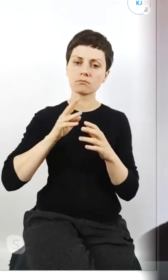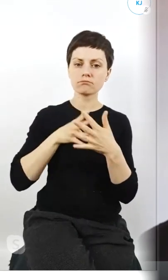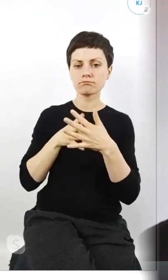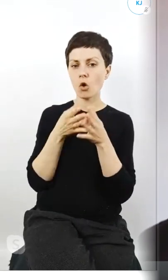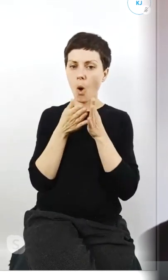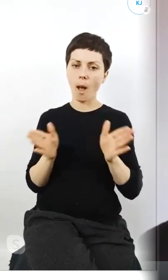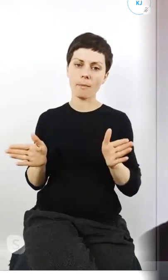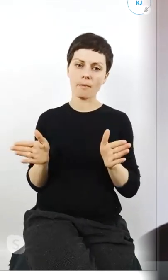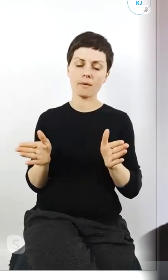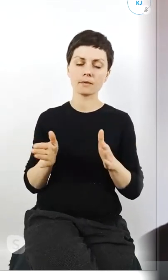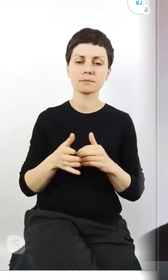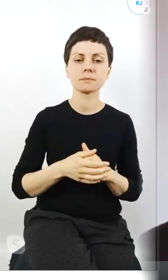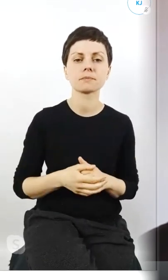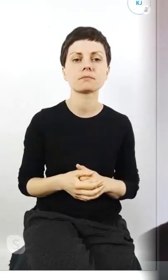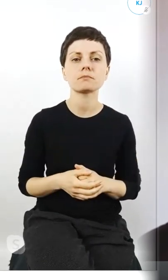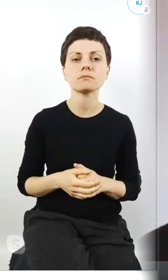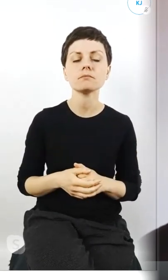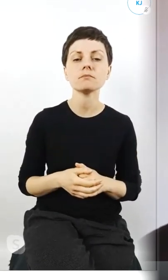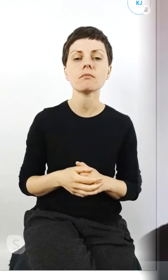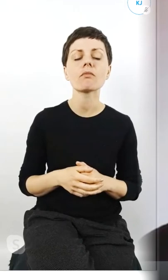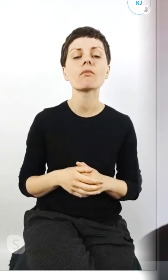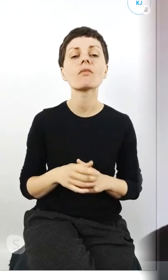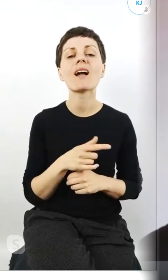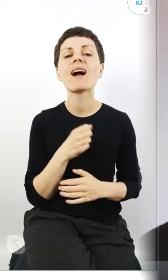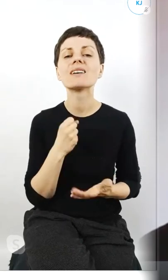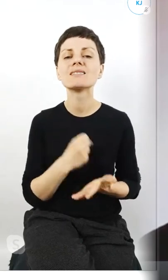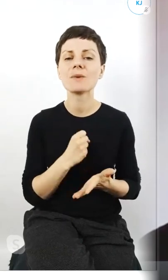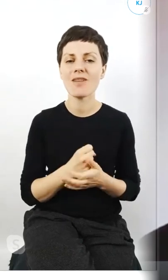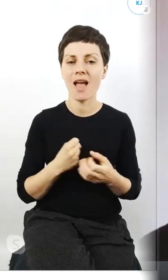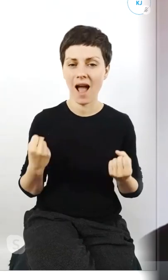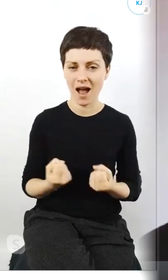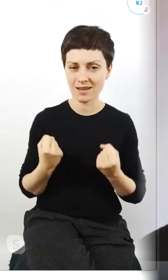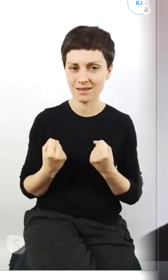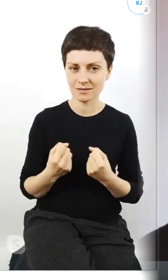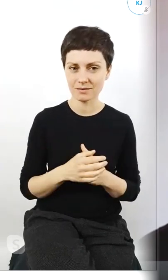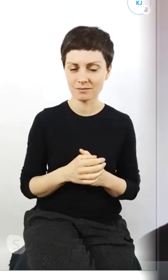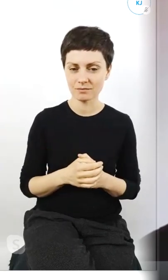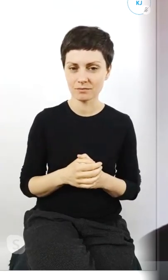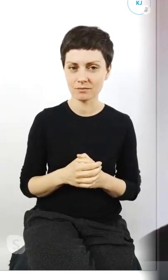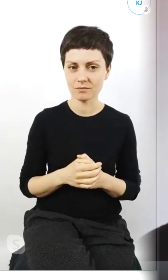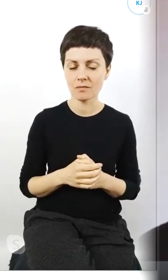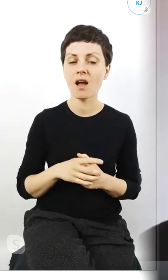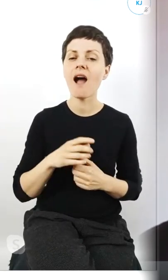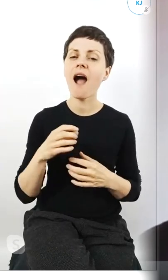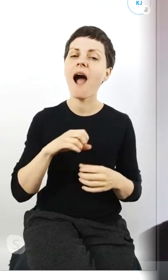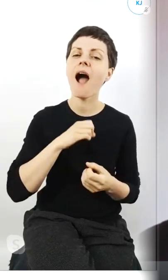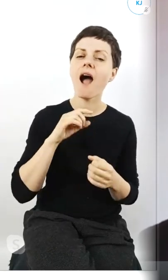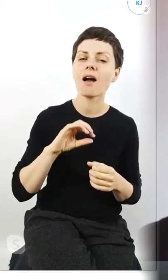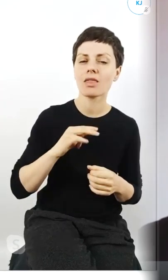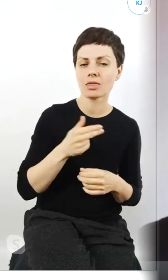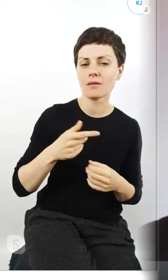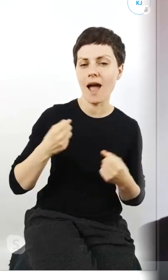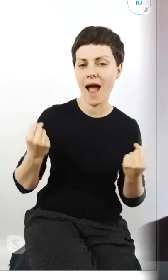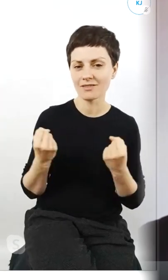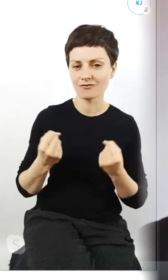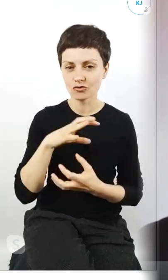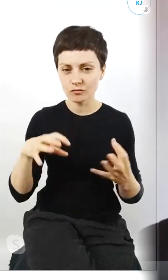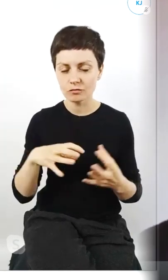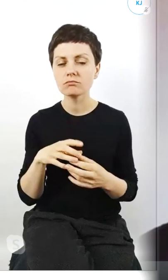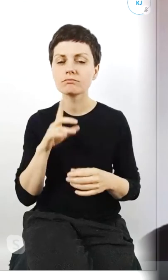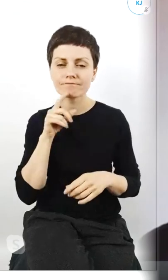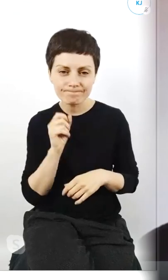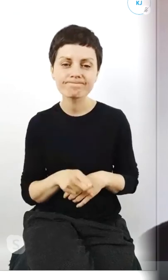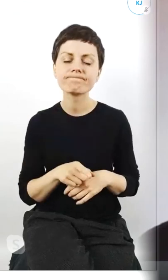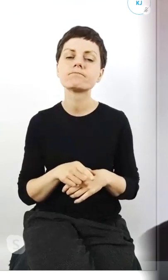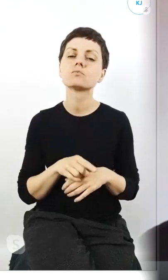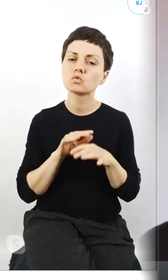jeśli chodzi o aktywistyczny świat to tutaj dużo jest